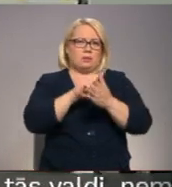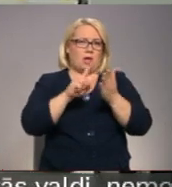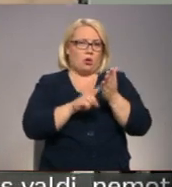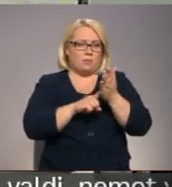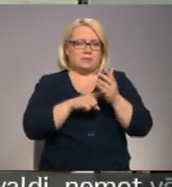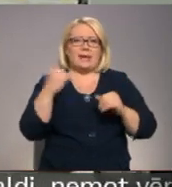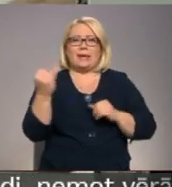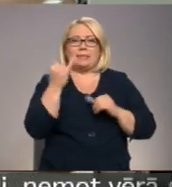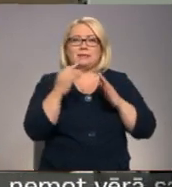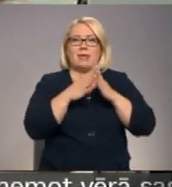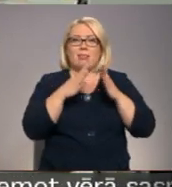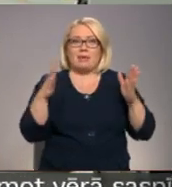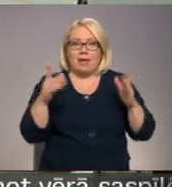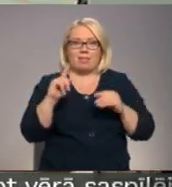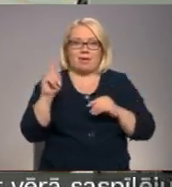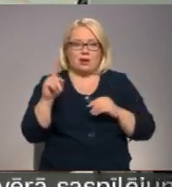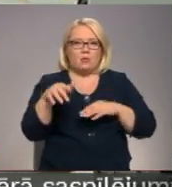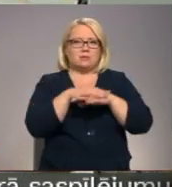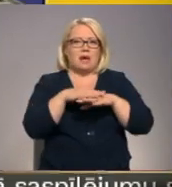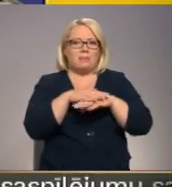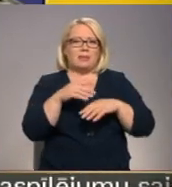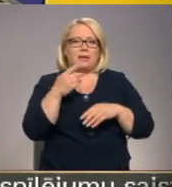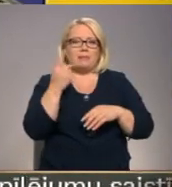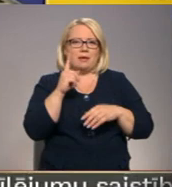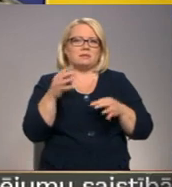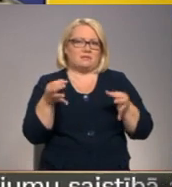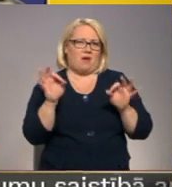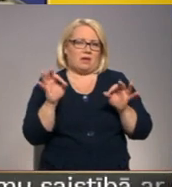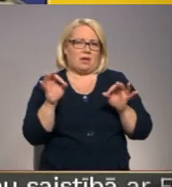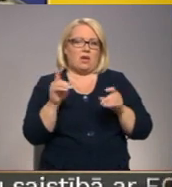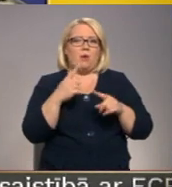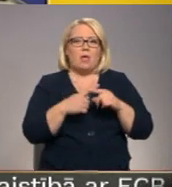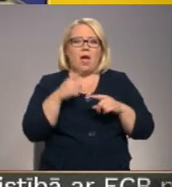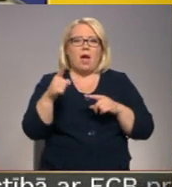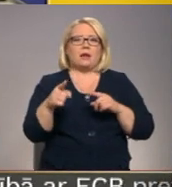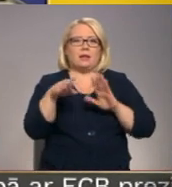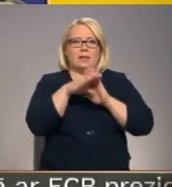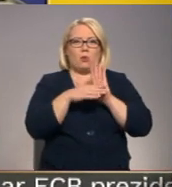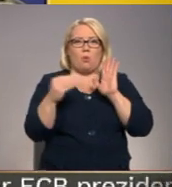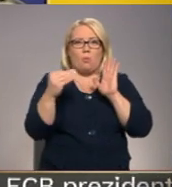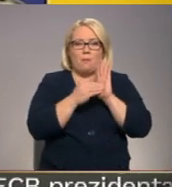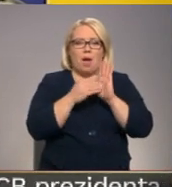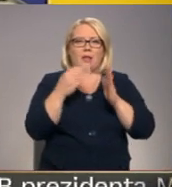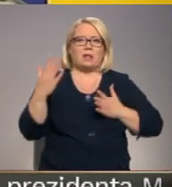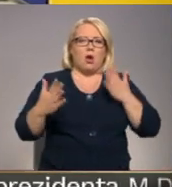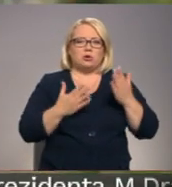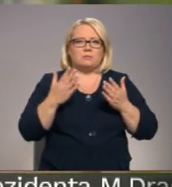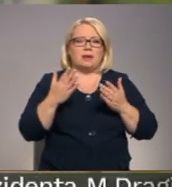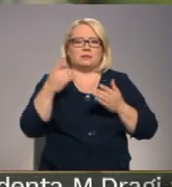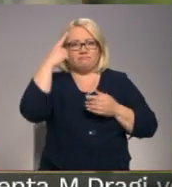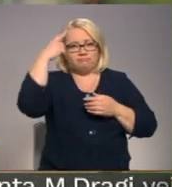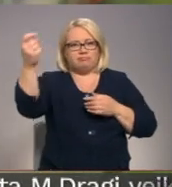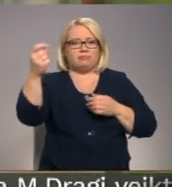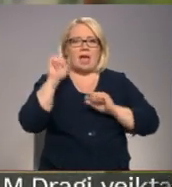Tas, interesīt liela viena apliecina, ka sabiedrībai tas nav mārsvarīgi. Būtis, ka loma arī likumā iekļautajām trauksmes celē aizsardzības garantijām.